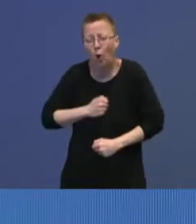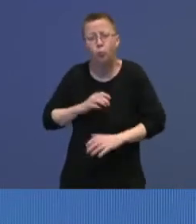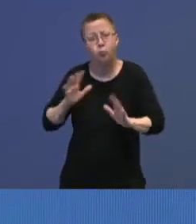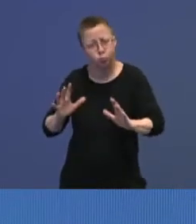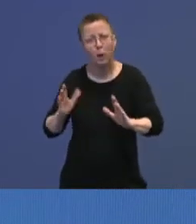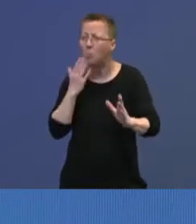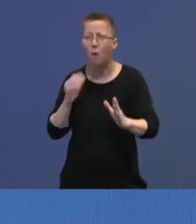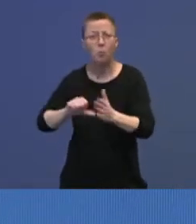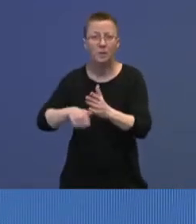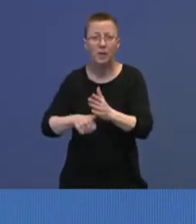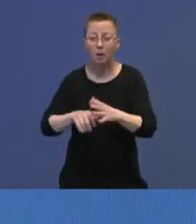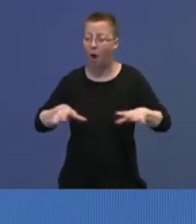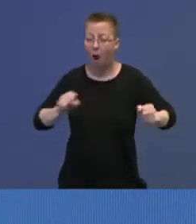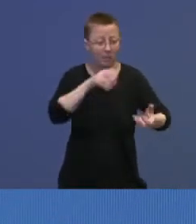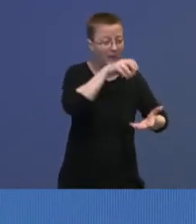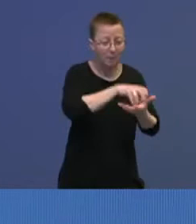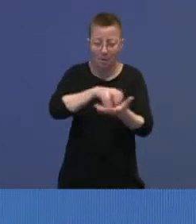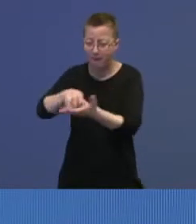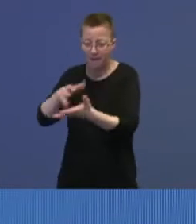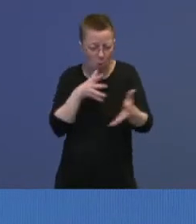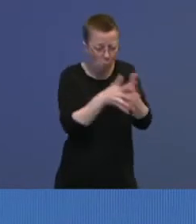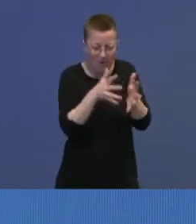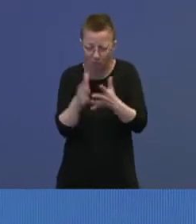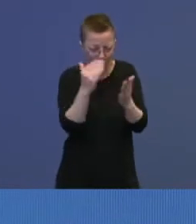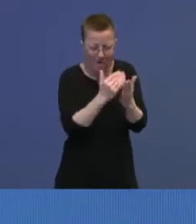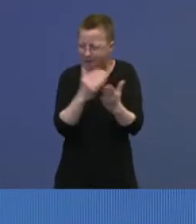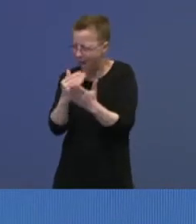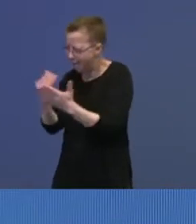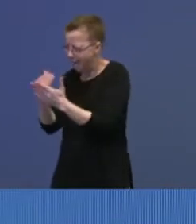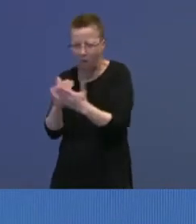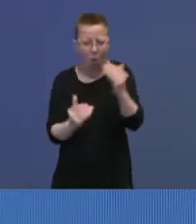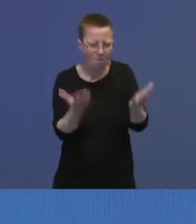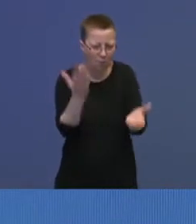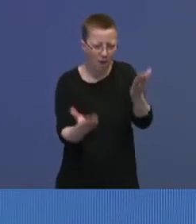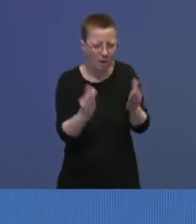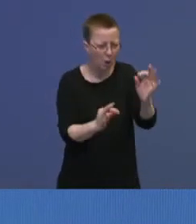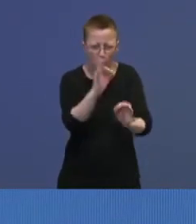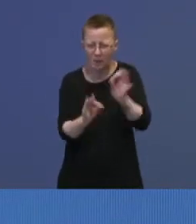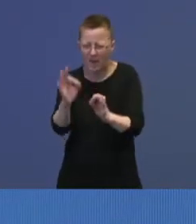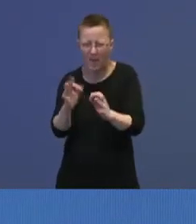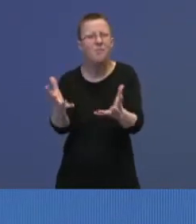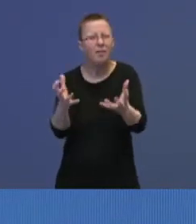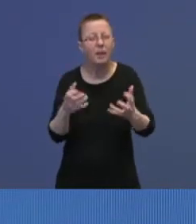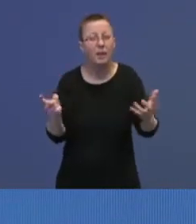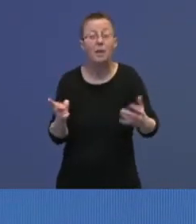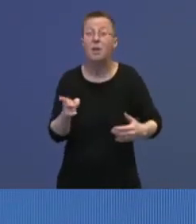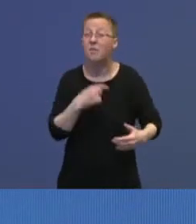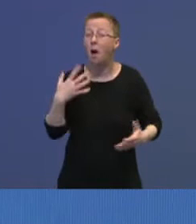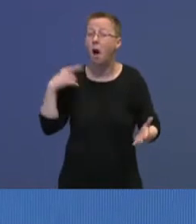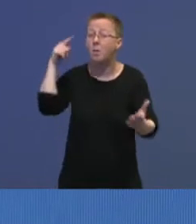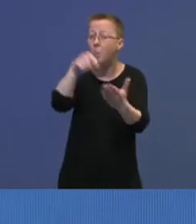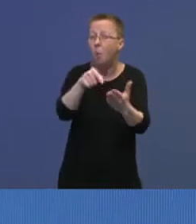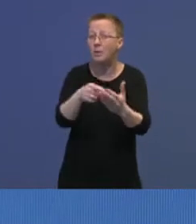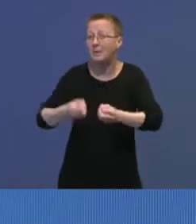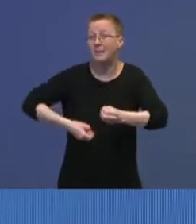sikre. Alle departementer går gjennom sine regelverk og vurderer hvilke justeringer de må gjøre. Vi tar skikte på å